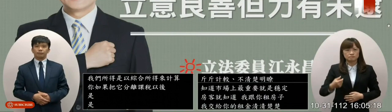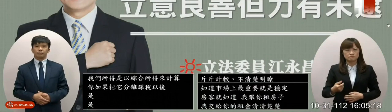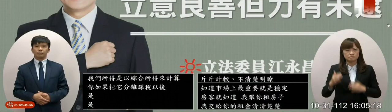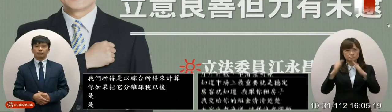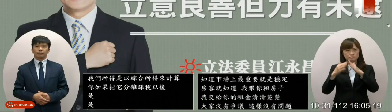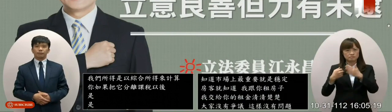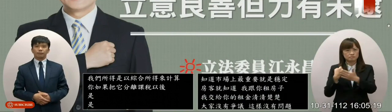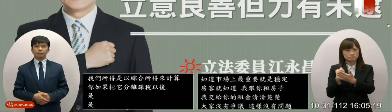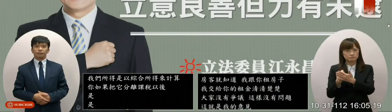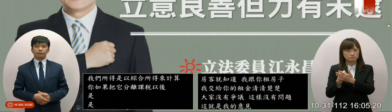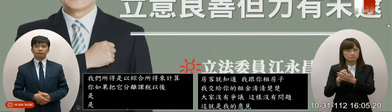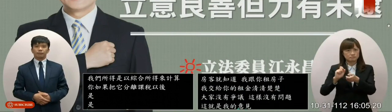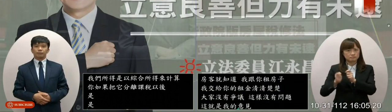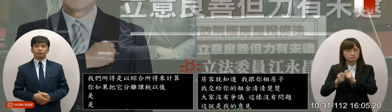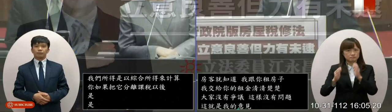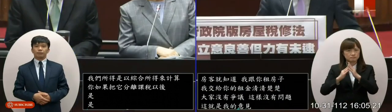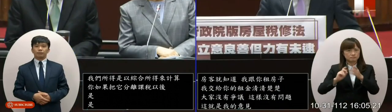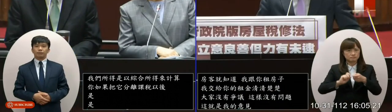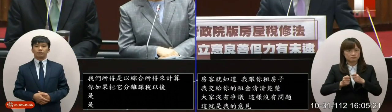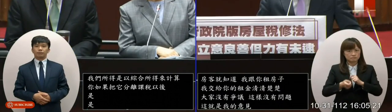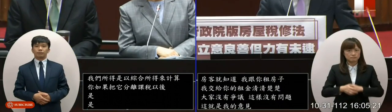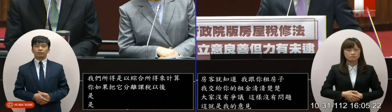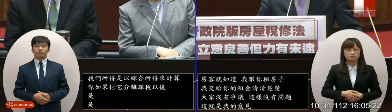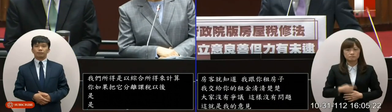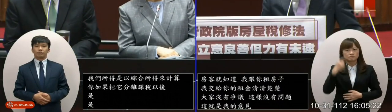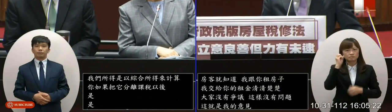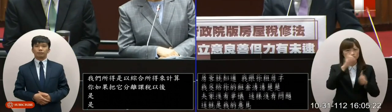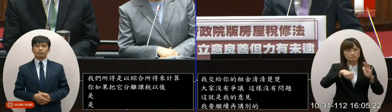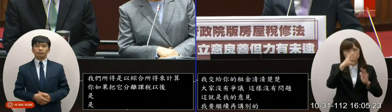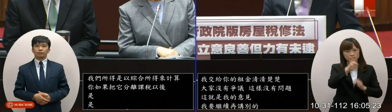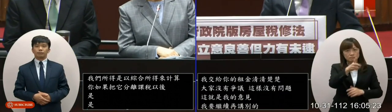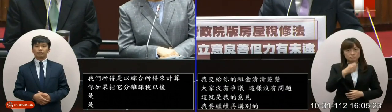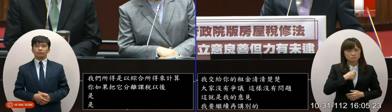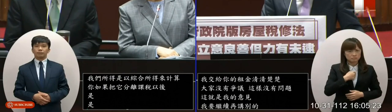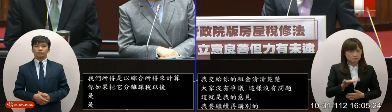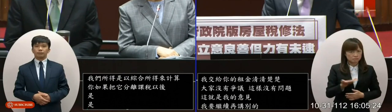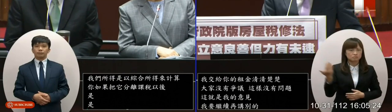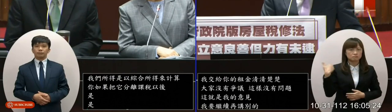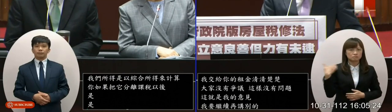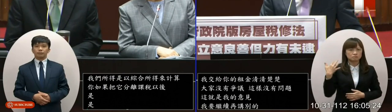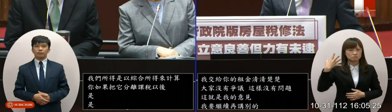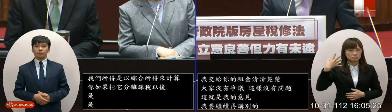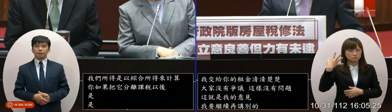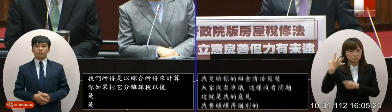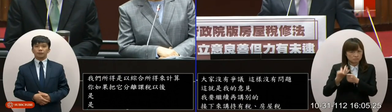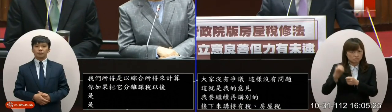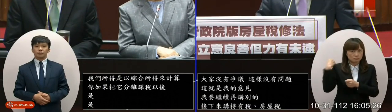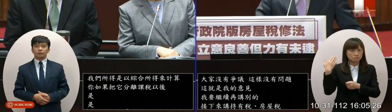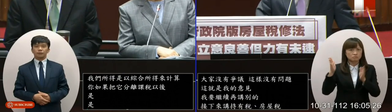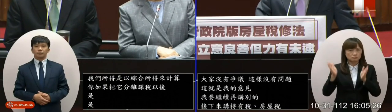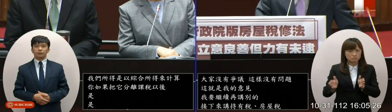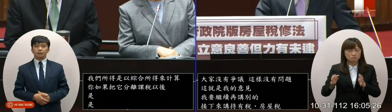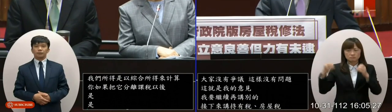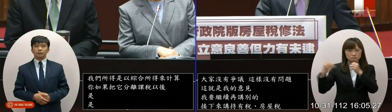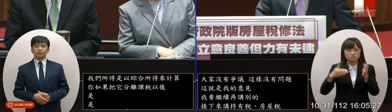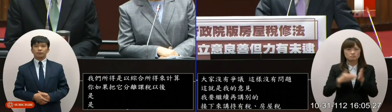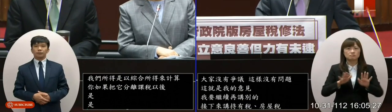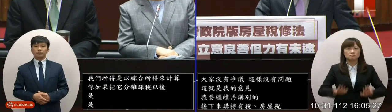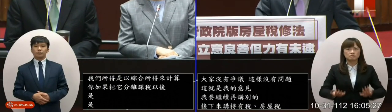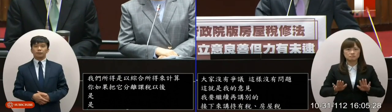房屋稅我跟院長講你可知道過去其實在好幾年前就一直討論到現在